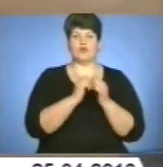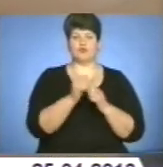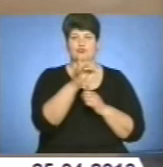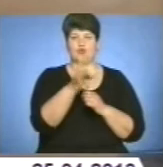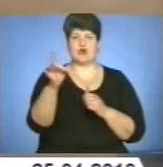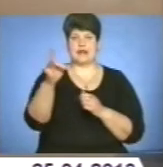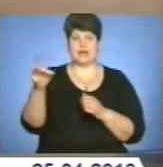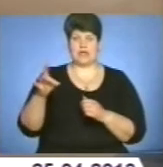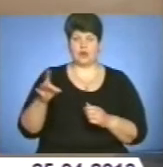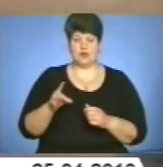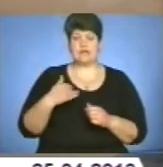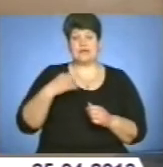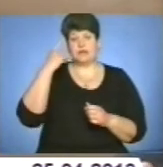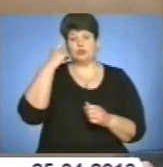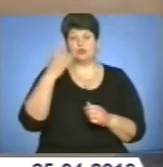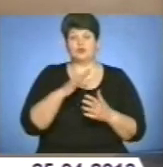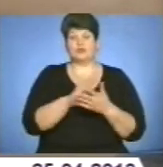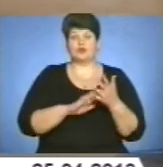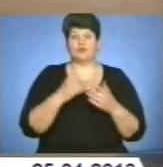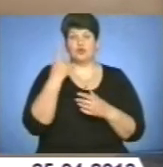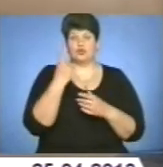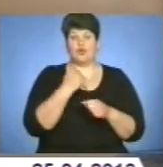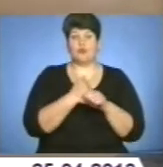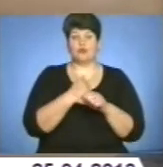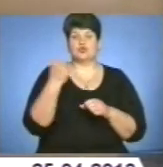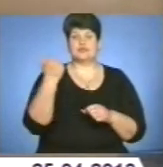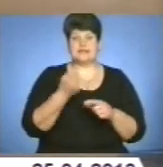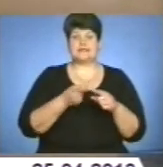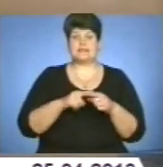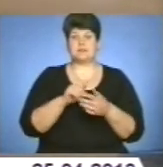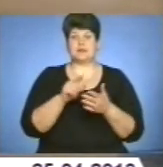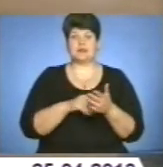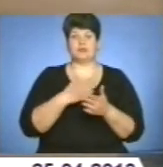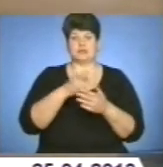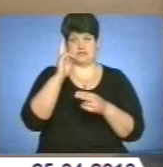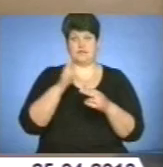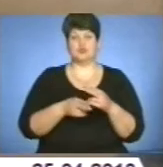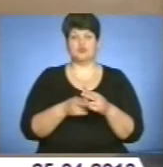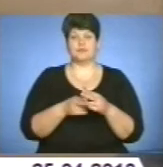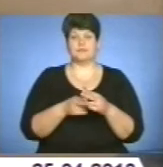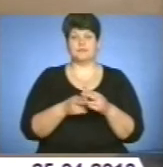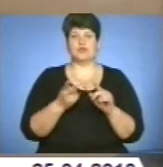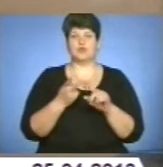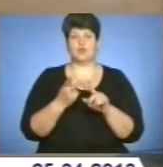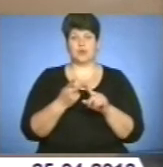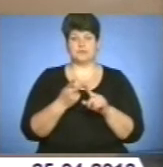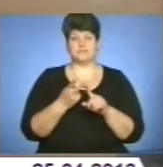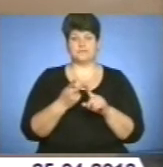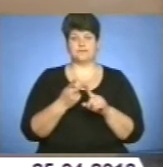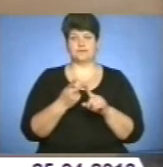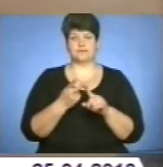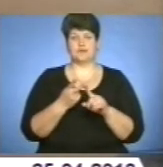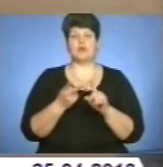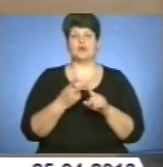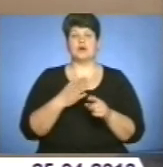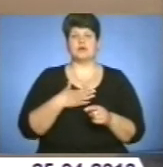Я думаю, що протягом одного робочого тижня це питання буде завершено. І друге, друга